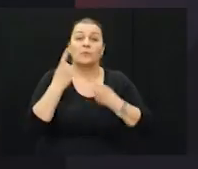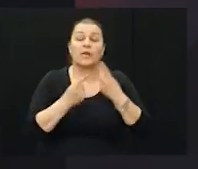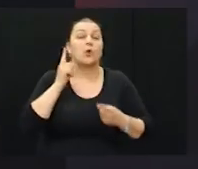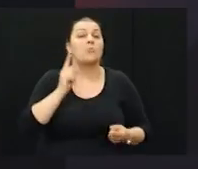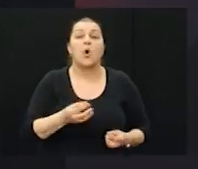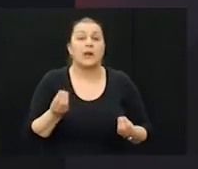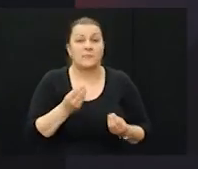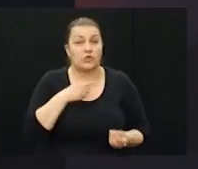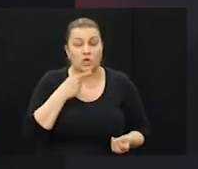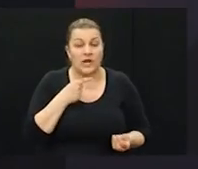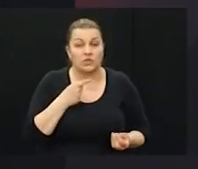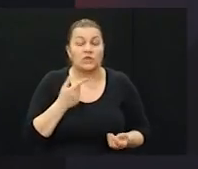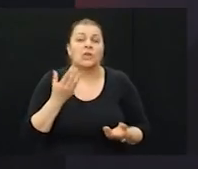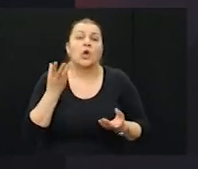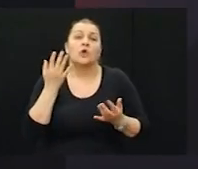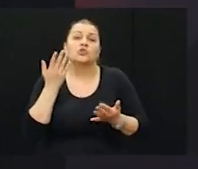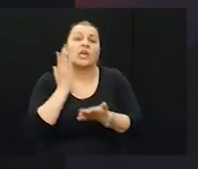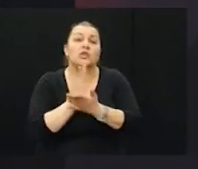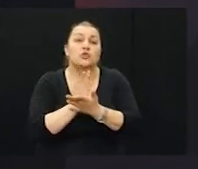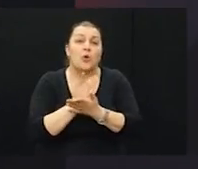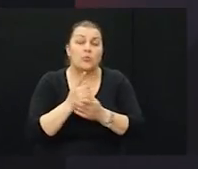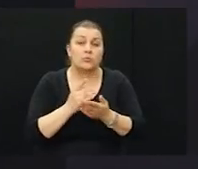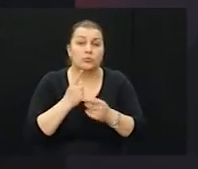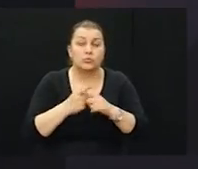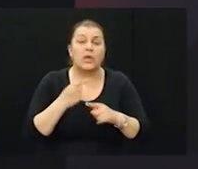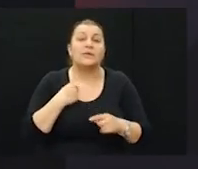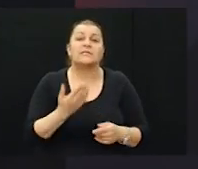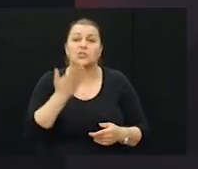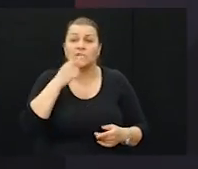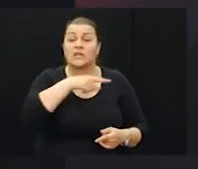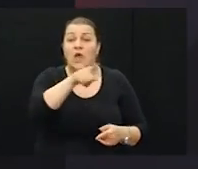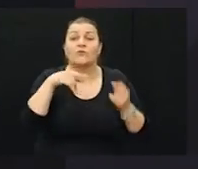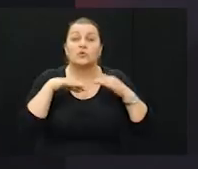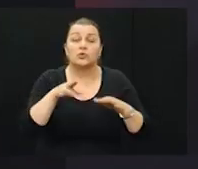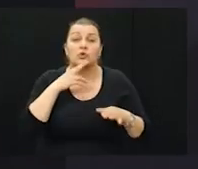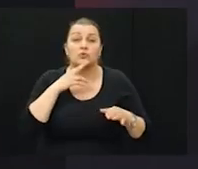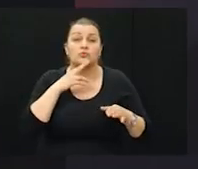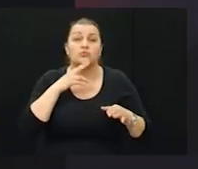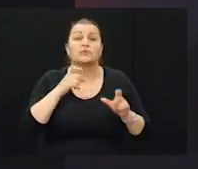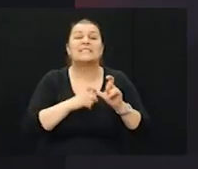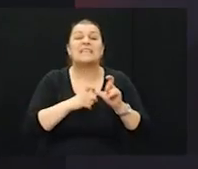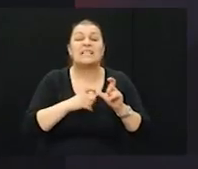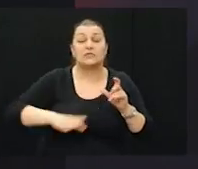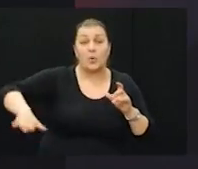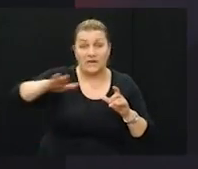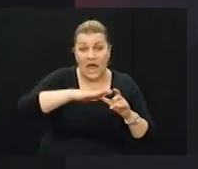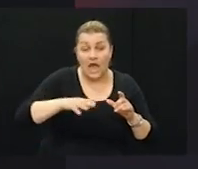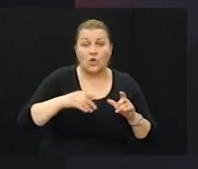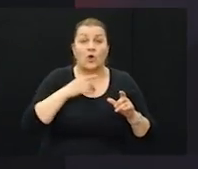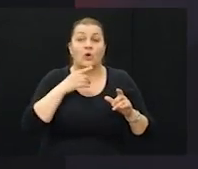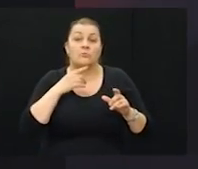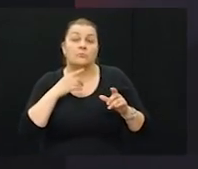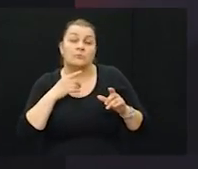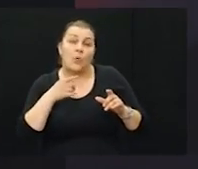reći. Često mi se puta čini da i moji ljudi u Sinju, u Cetskoj krajini koji su živjeli te sudbonosne dane